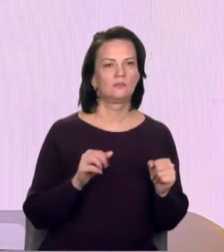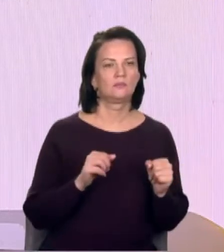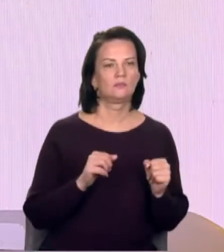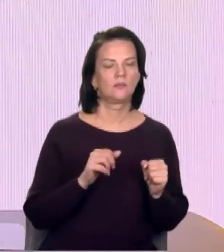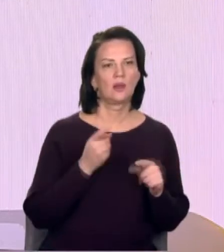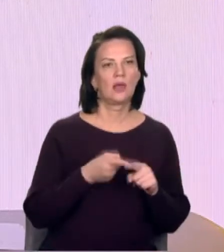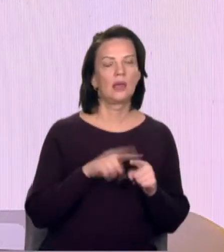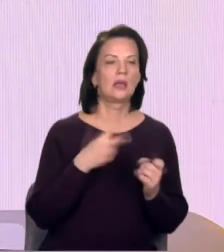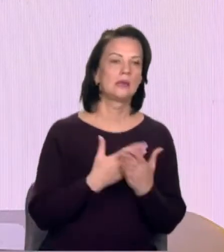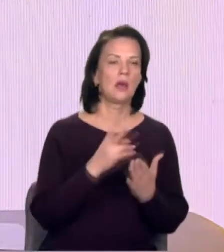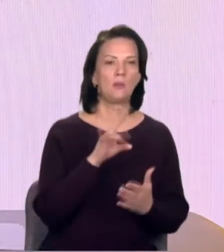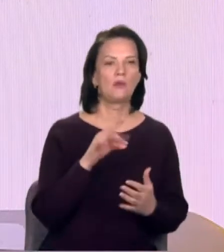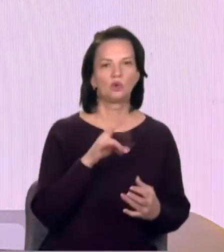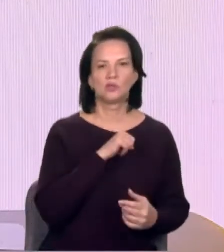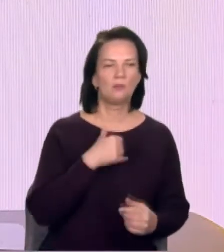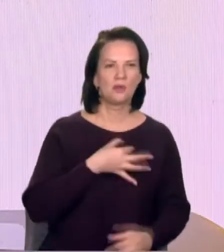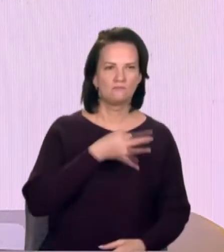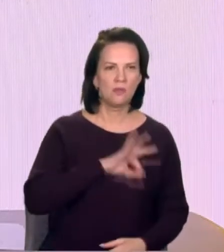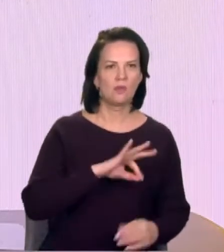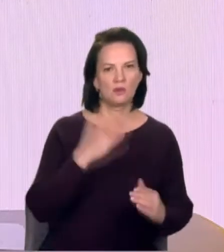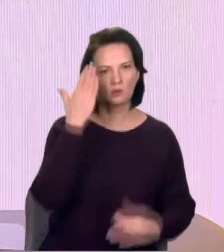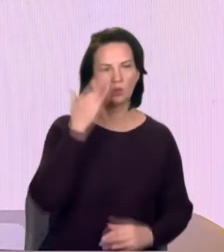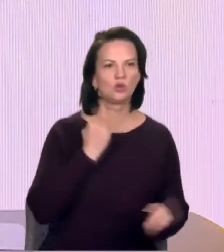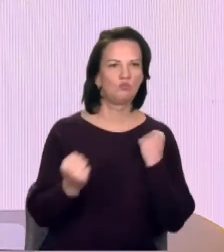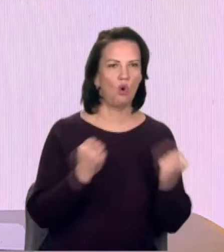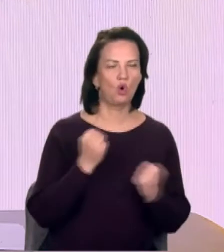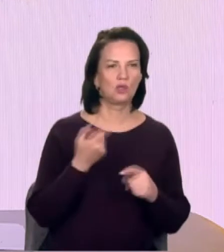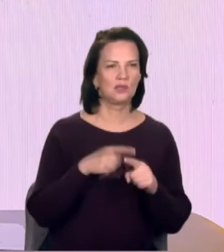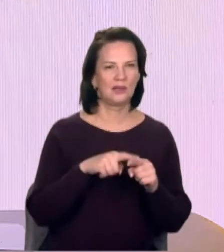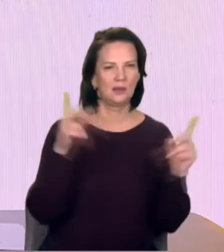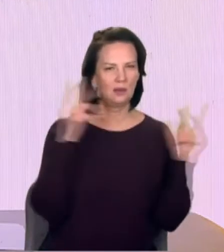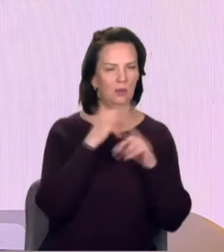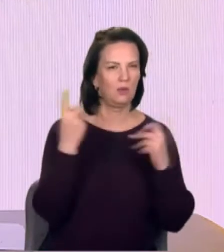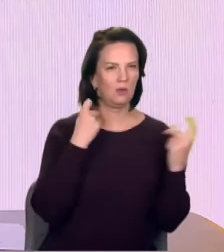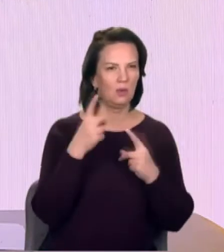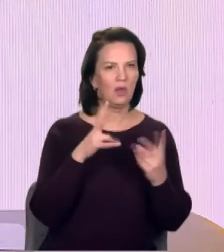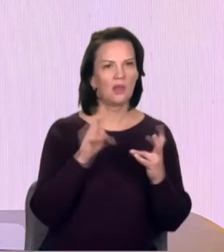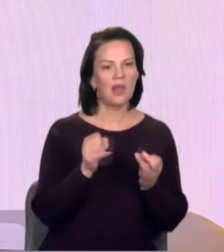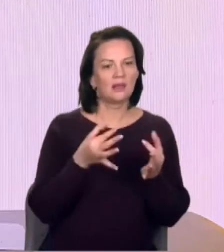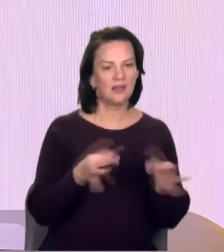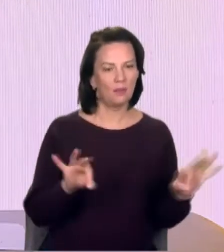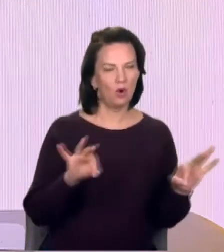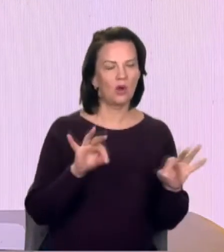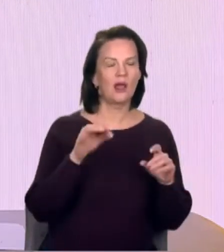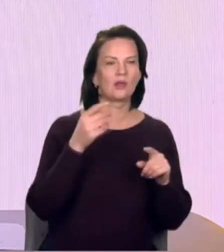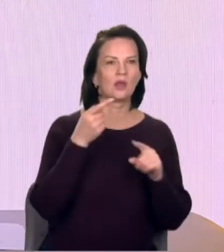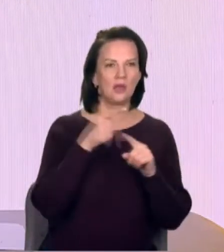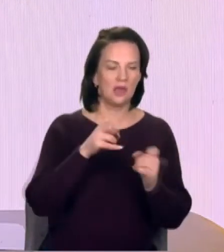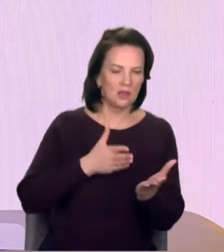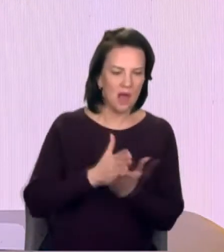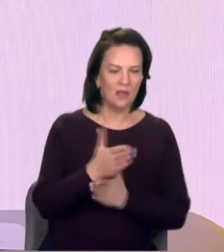спосіб боротися з дезінформацією, тому що на демократію дезінформація і націлена. Демократія, як концепція, не нова для України.